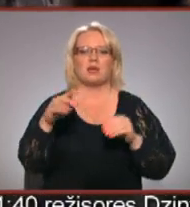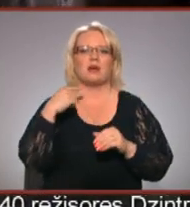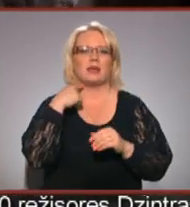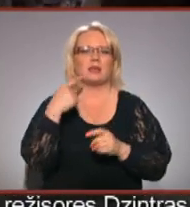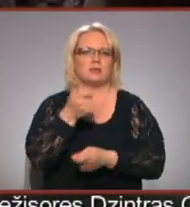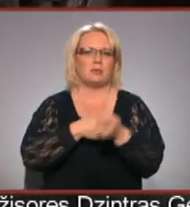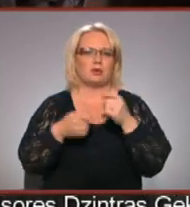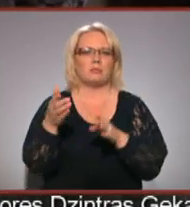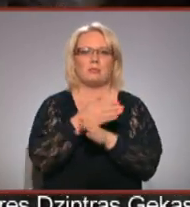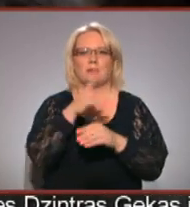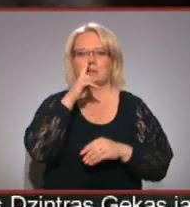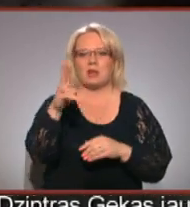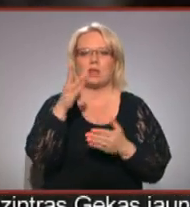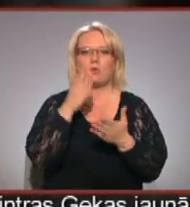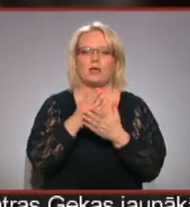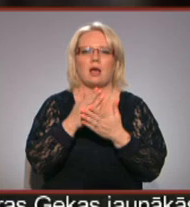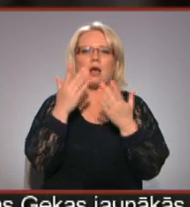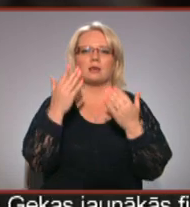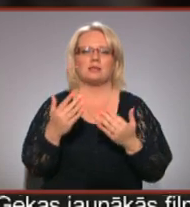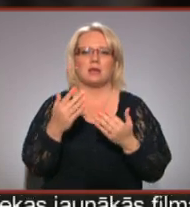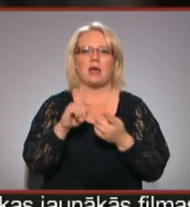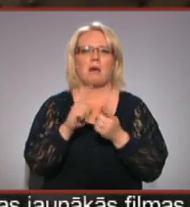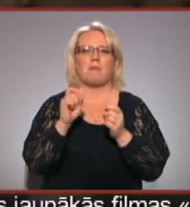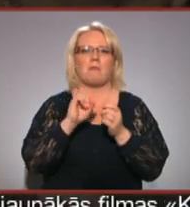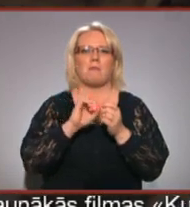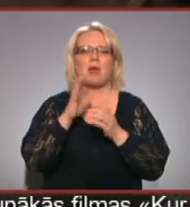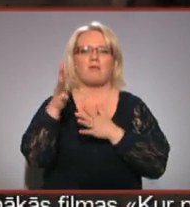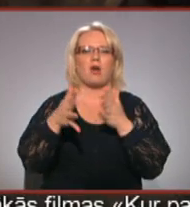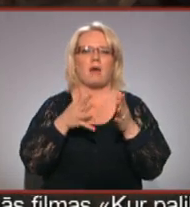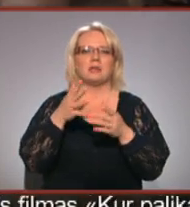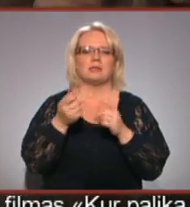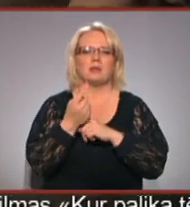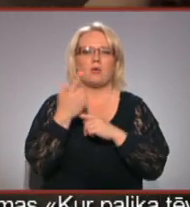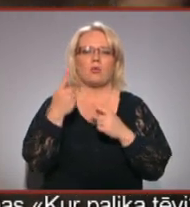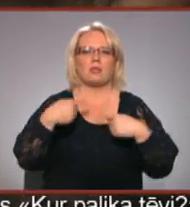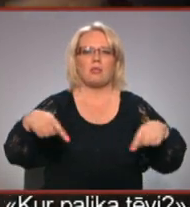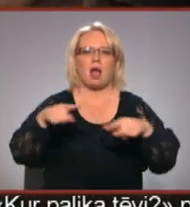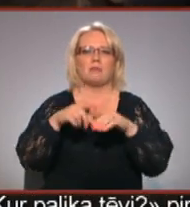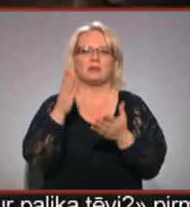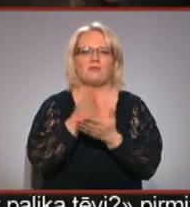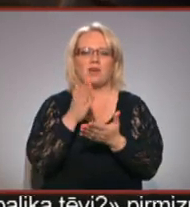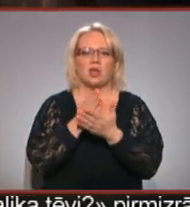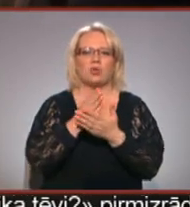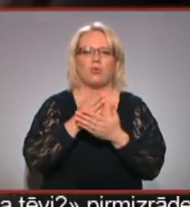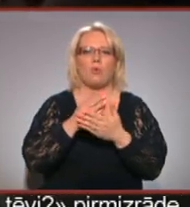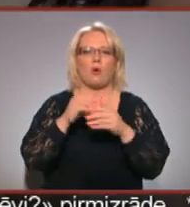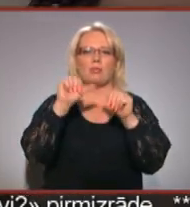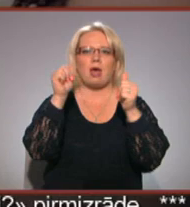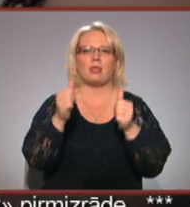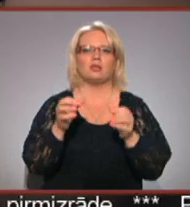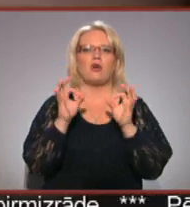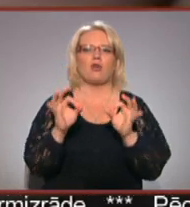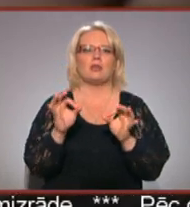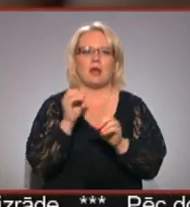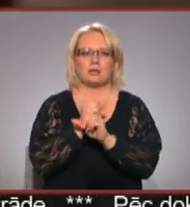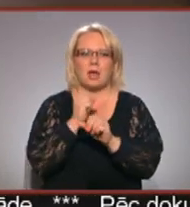birži pirms nedēļas notikušās akcijas – performants iznākums, kurā telpas vidū tik novietots telniecas orģināla darbs